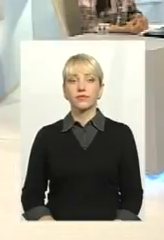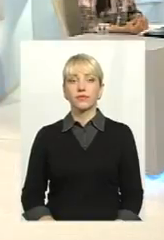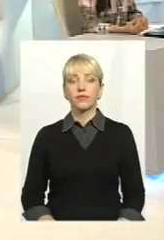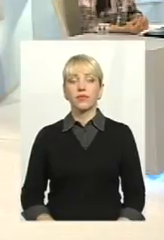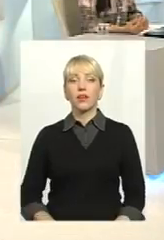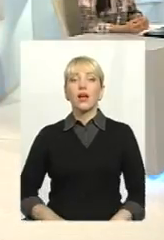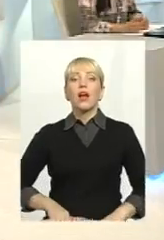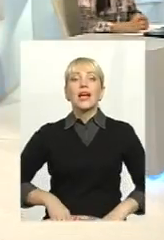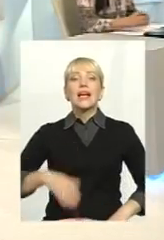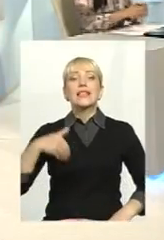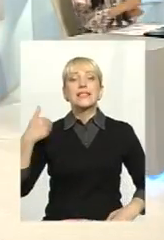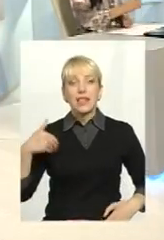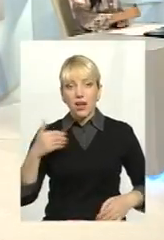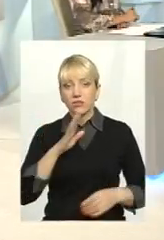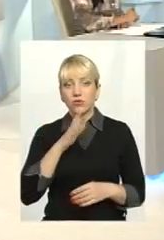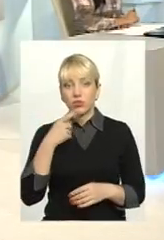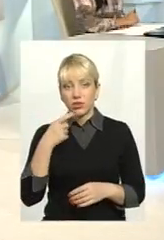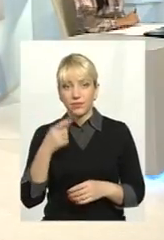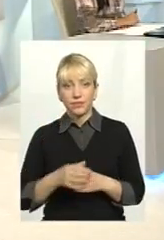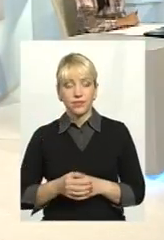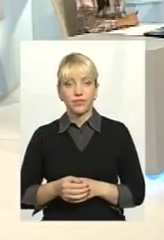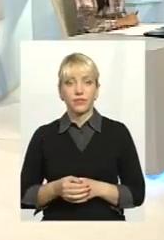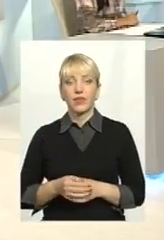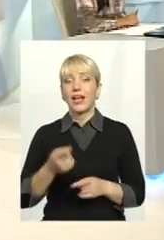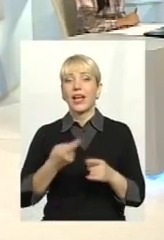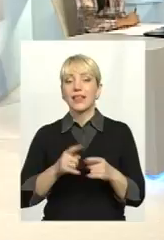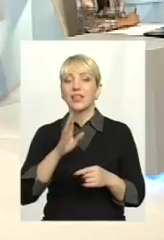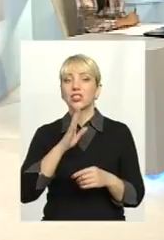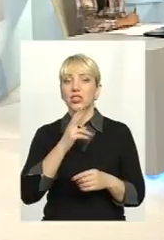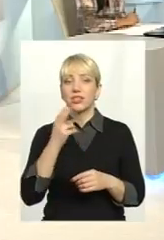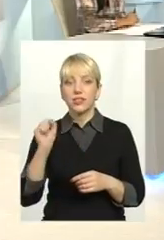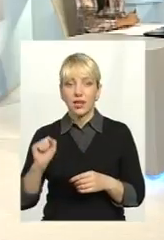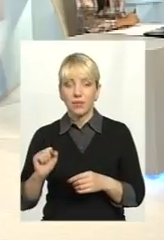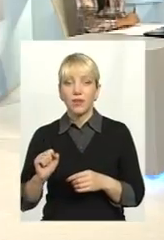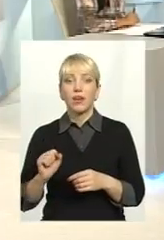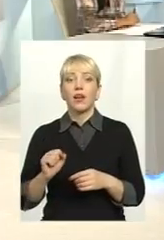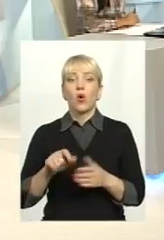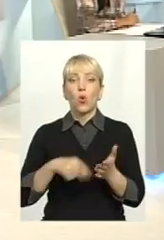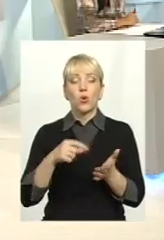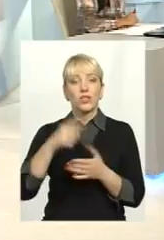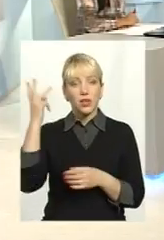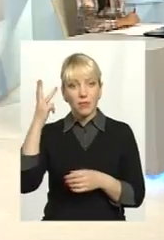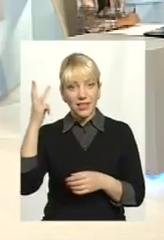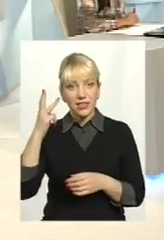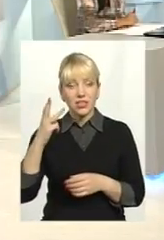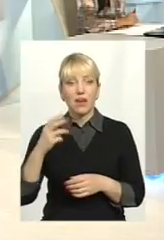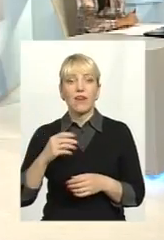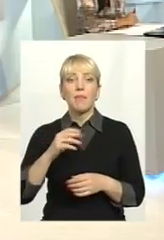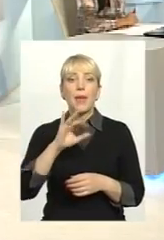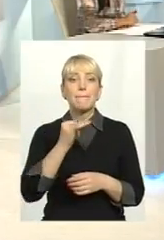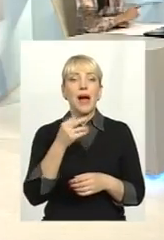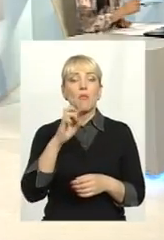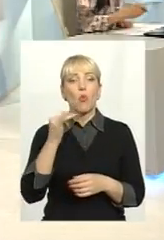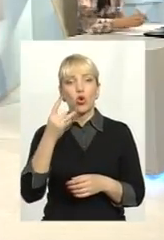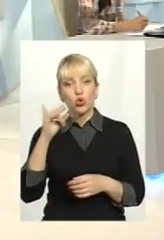Алло, здравствуйте. Доброго здоров'я. Це життя в місті Хмельницького, Майборського,